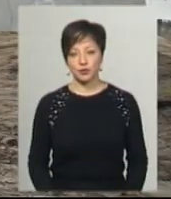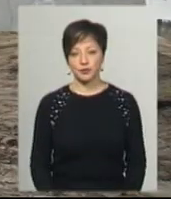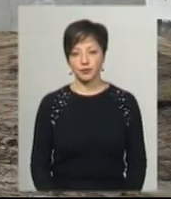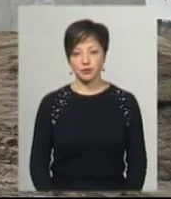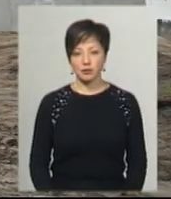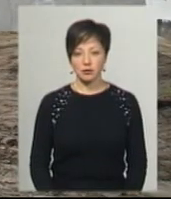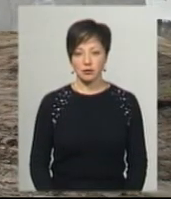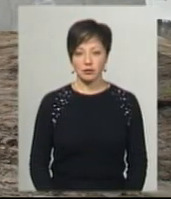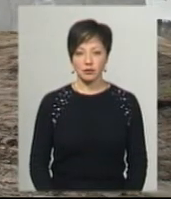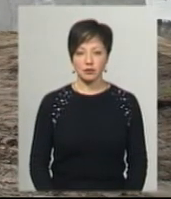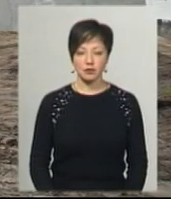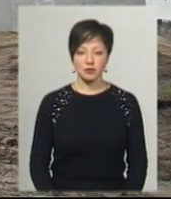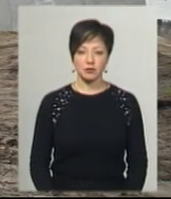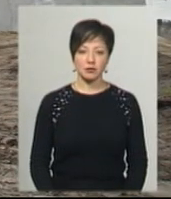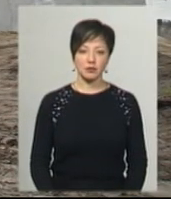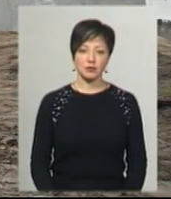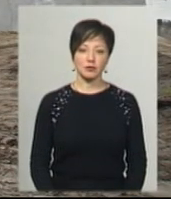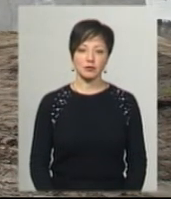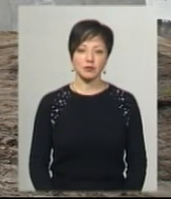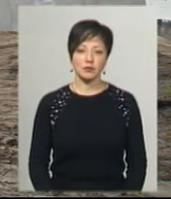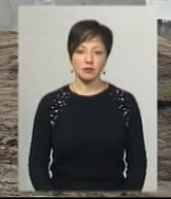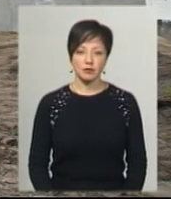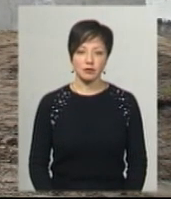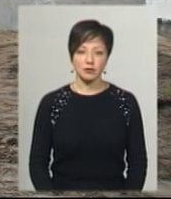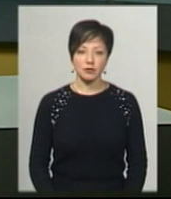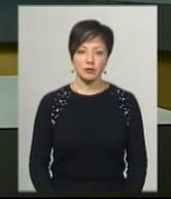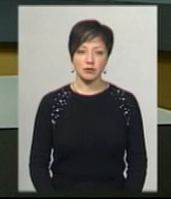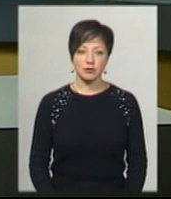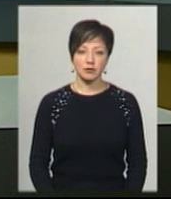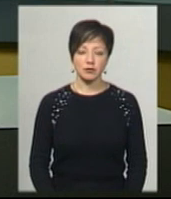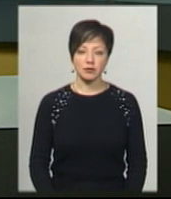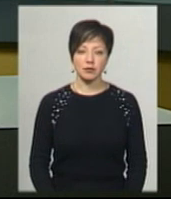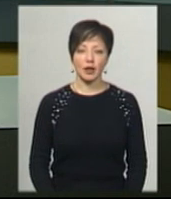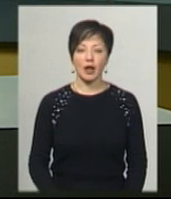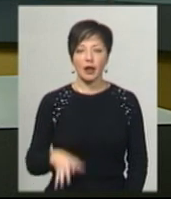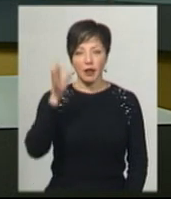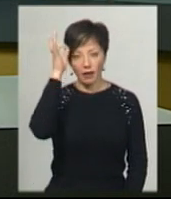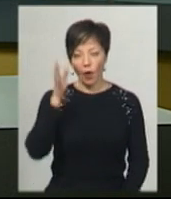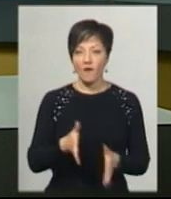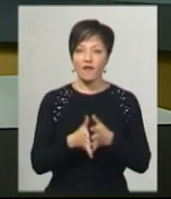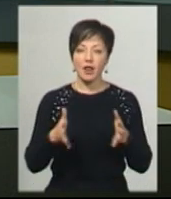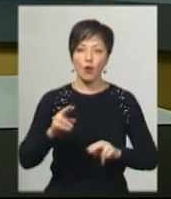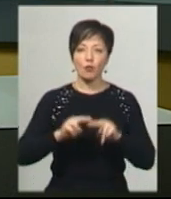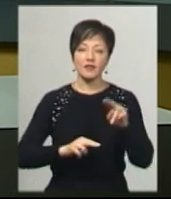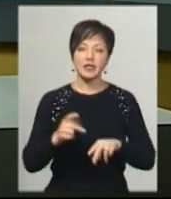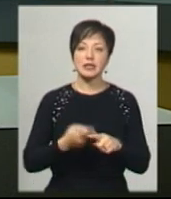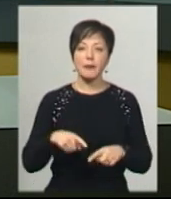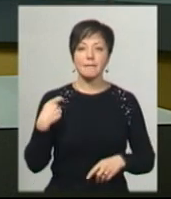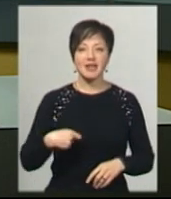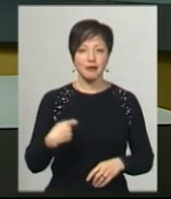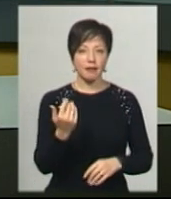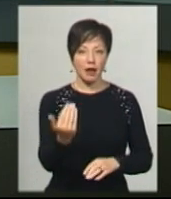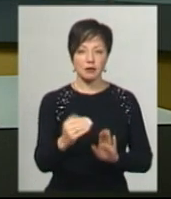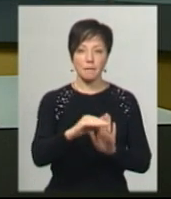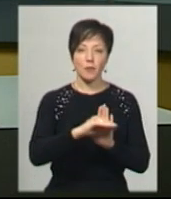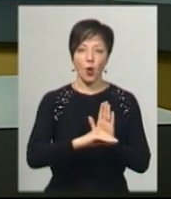Горішевський, Іван Мовчан. Новини на Суспільному. Хмельниччина. Нагадаю, «Велике будівництво» – це президентська програма,